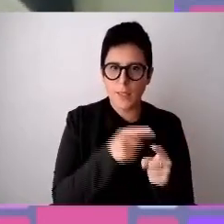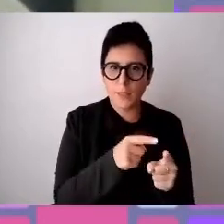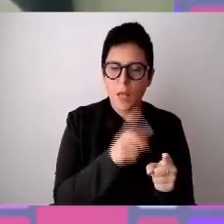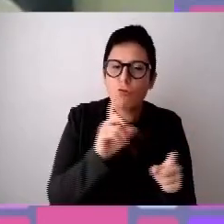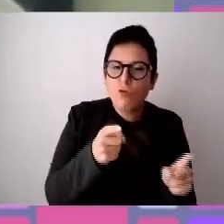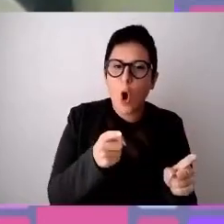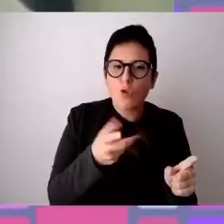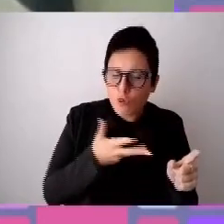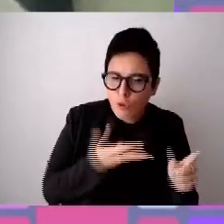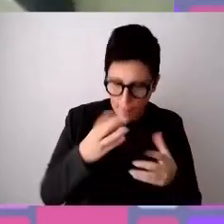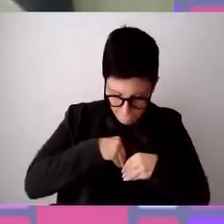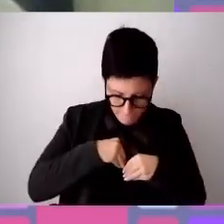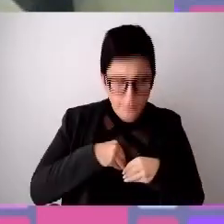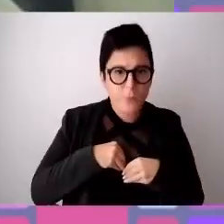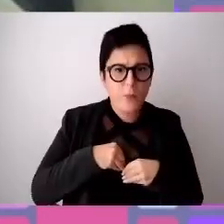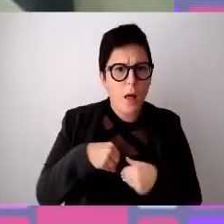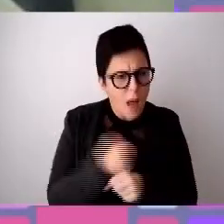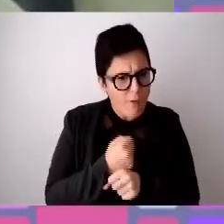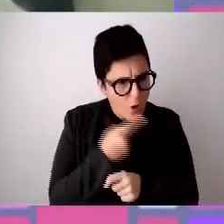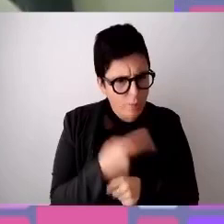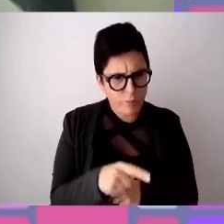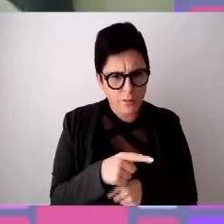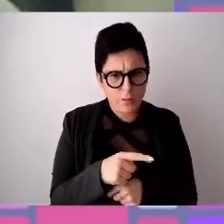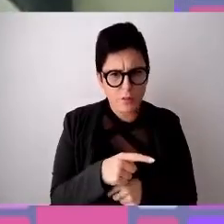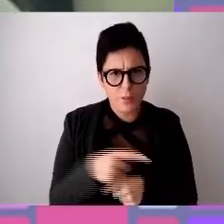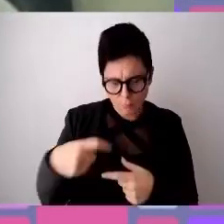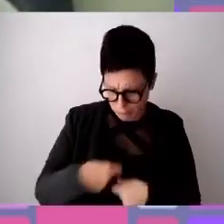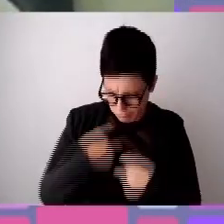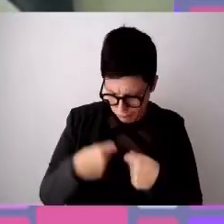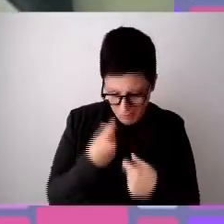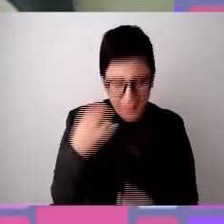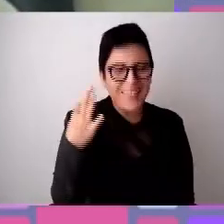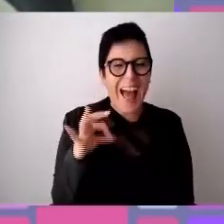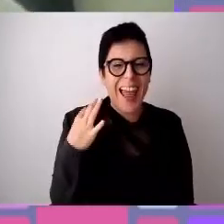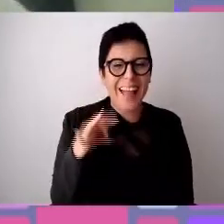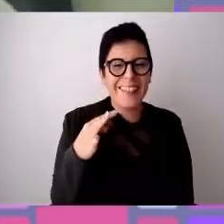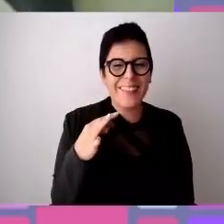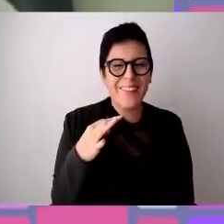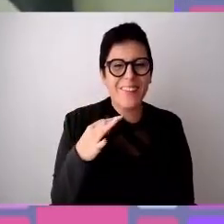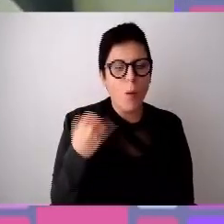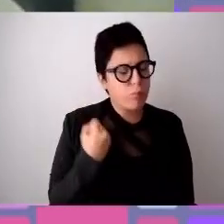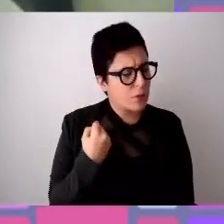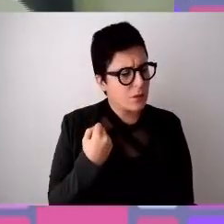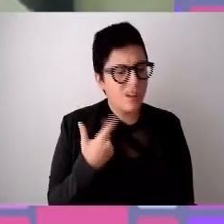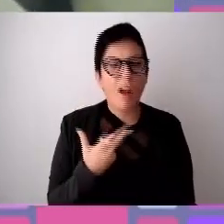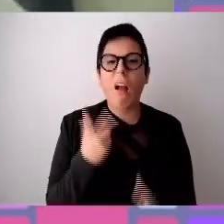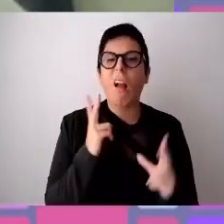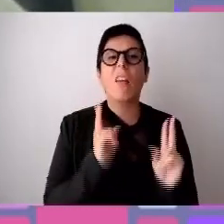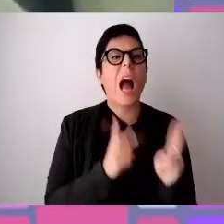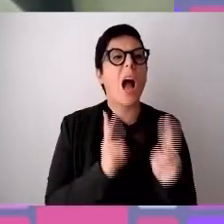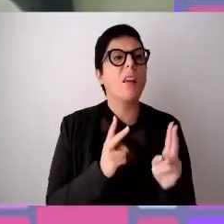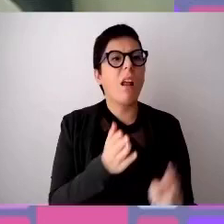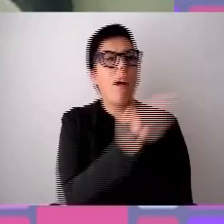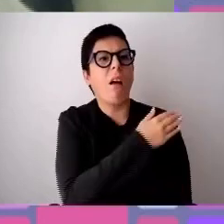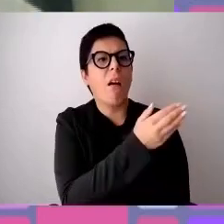Giorgio ha. Lavoriamo su questo, permettiamo l'espressione di questo talento, di queste potenzialità. Quindi non chiacchiere, non pacche